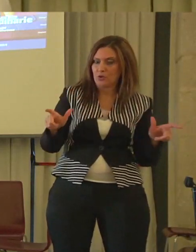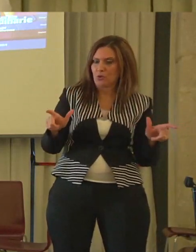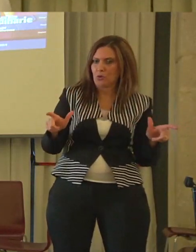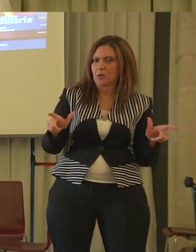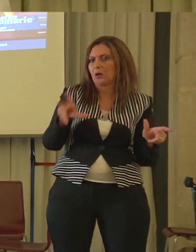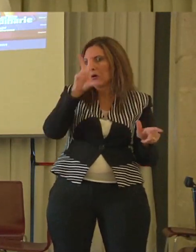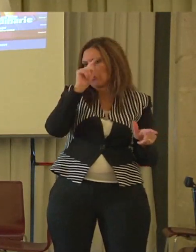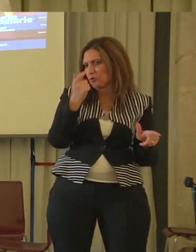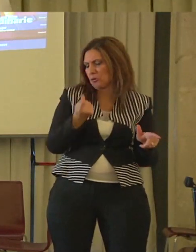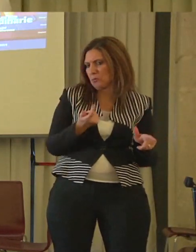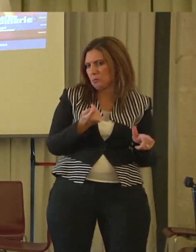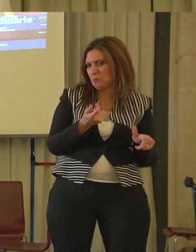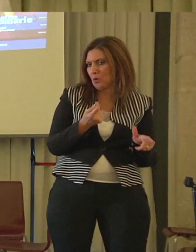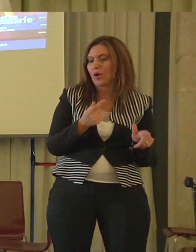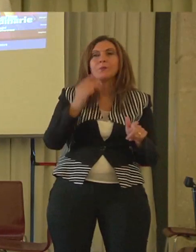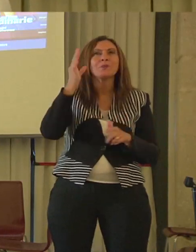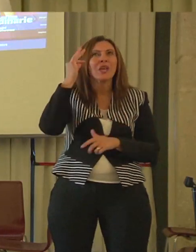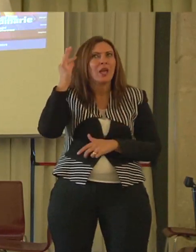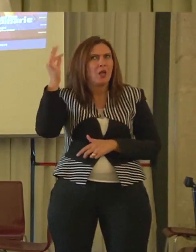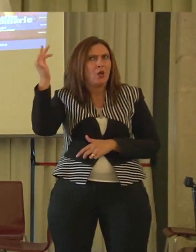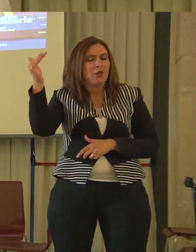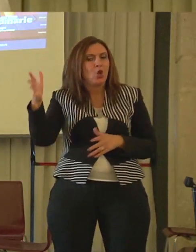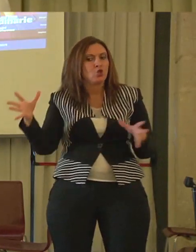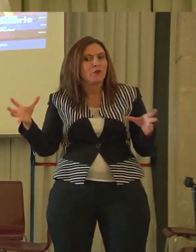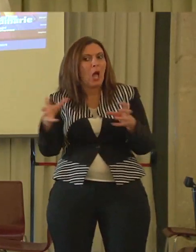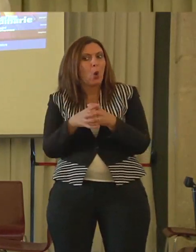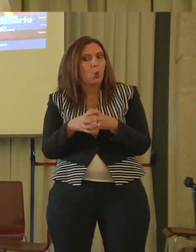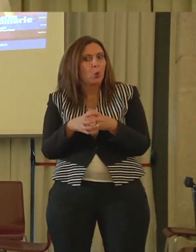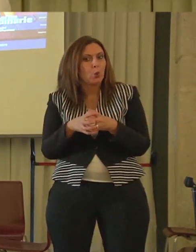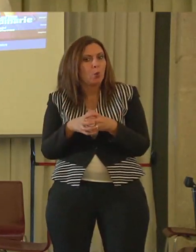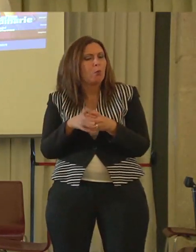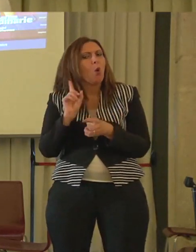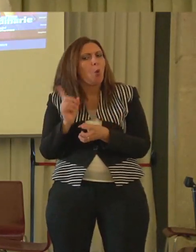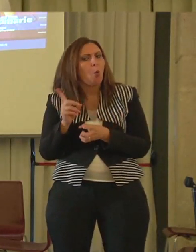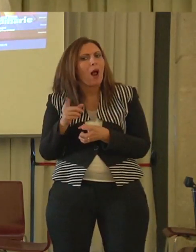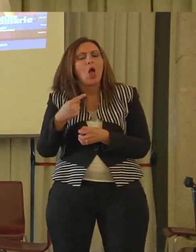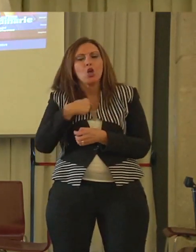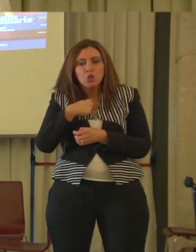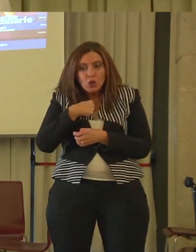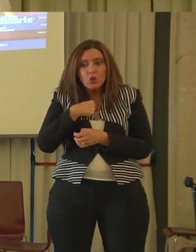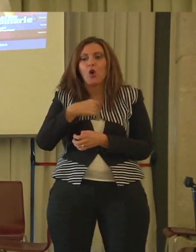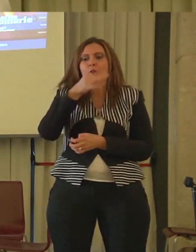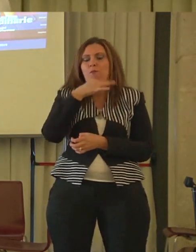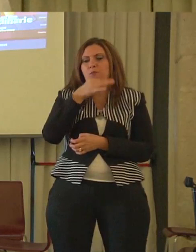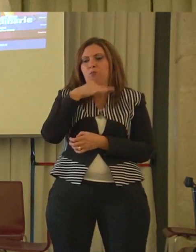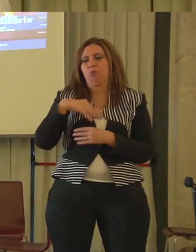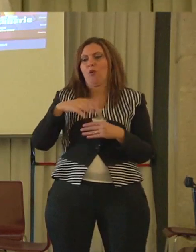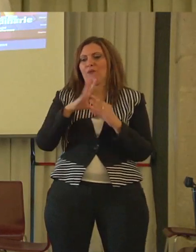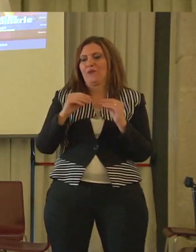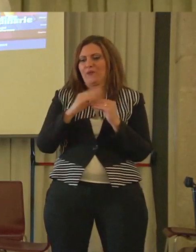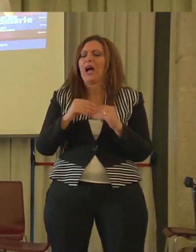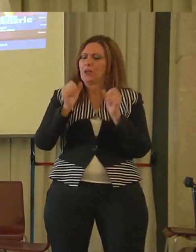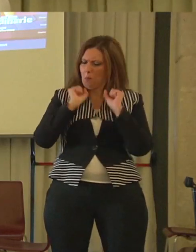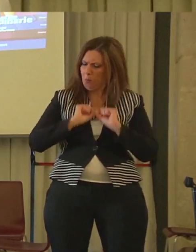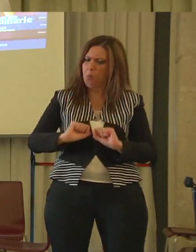appena, dove la filosofia del gruppo è stata quella di io non ce la posso fare. Io